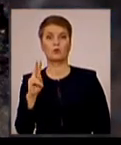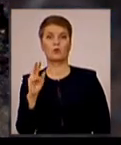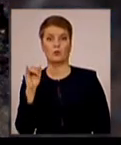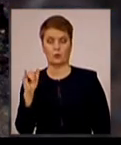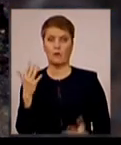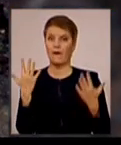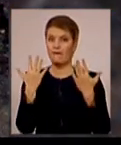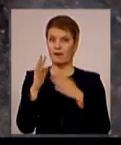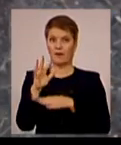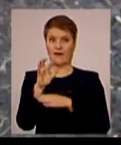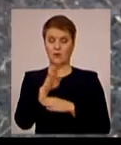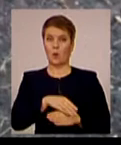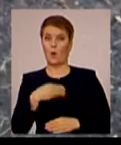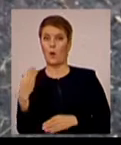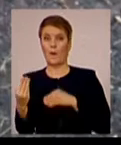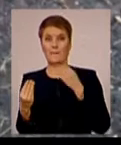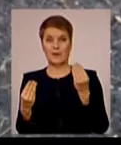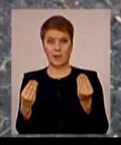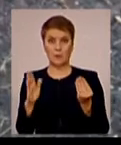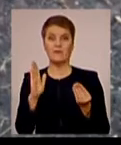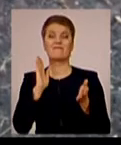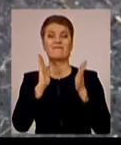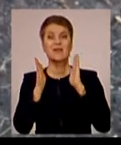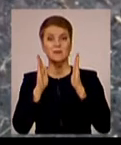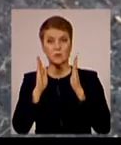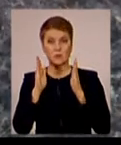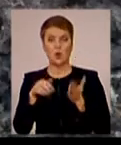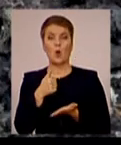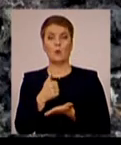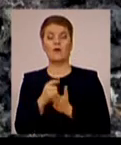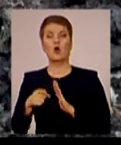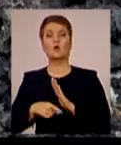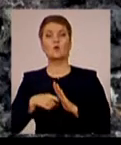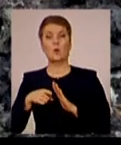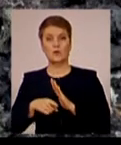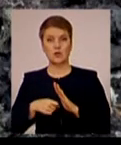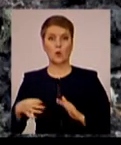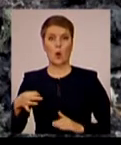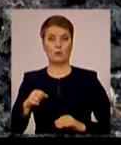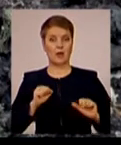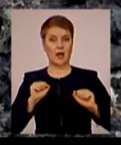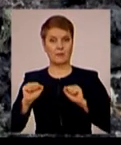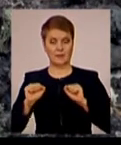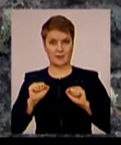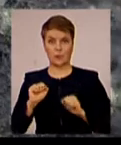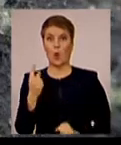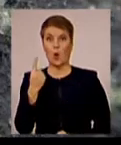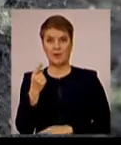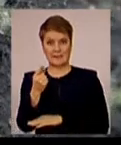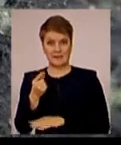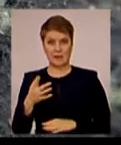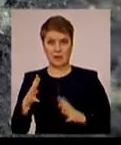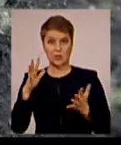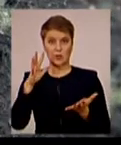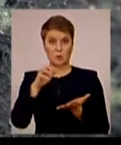у Фейсбуці голова Донецької обласної військово-цивільної адміністрації Павло Жибрівський. Один зі снарядів зруйнував житловий будинок. Чоловіки